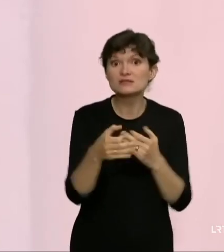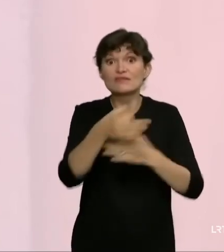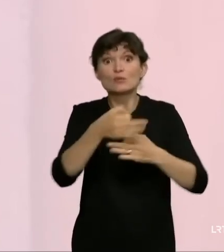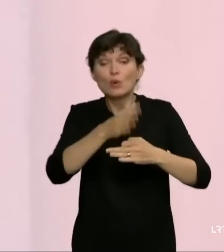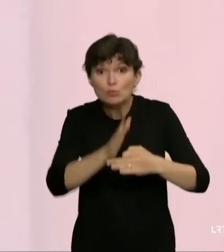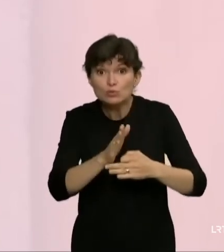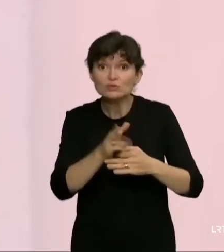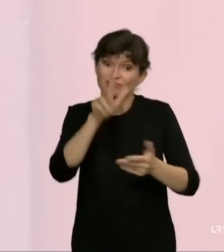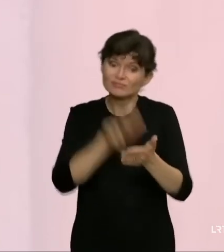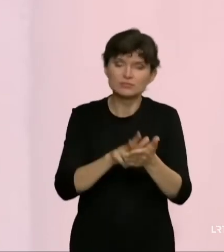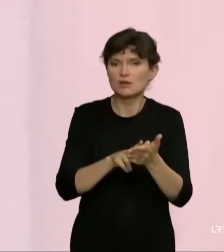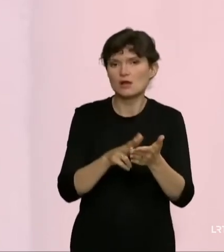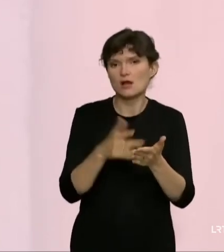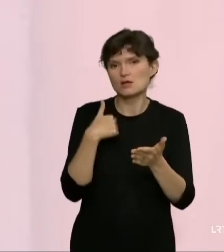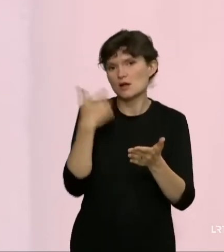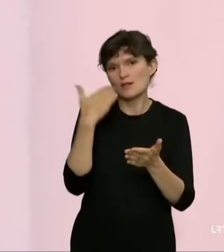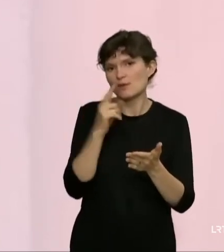svarstomas, nei bus priimtas.